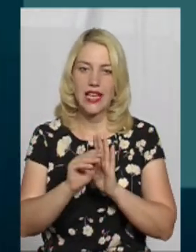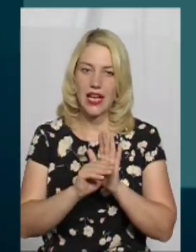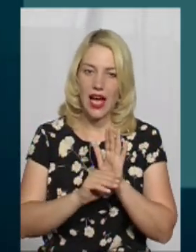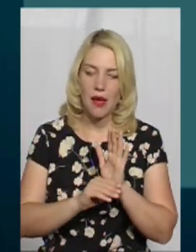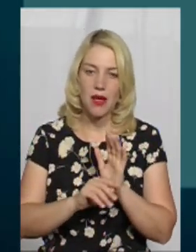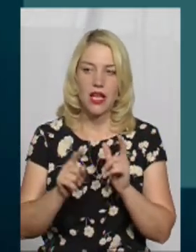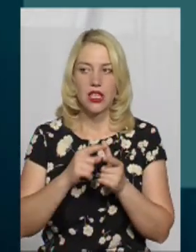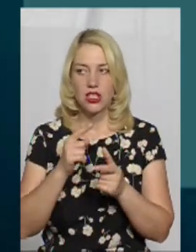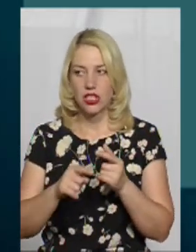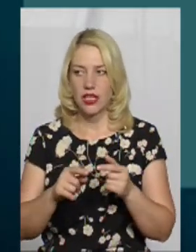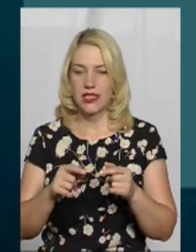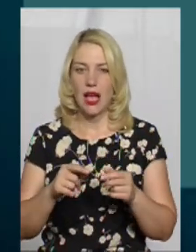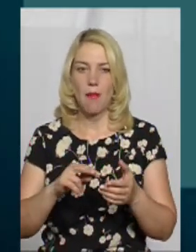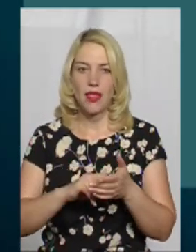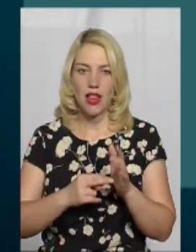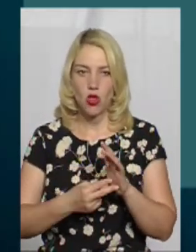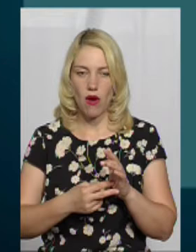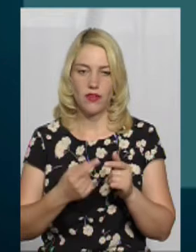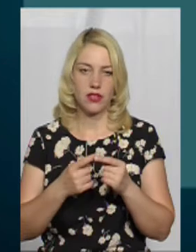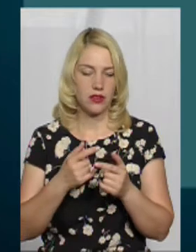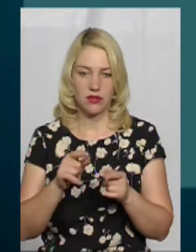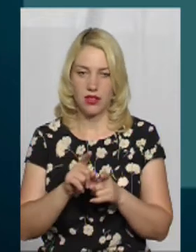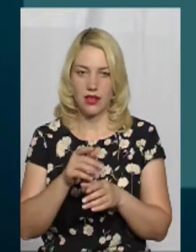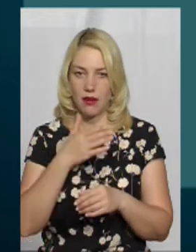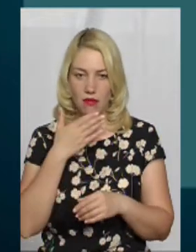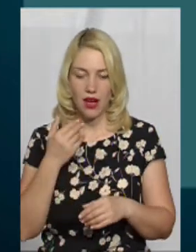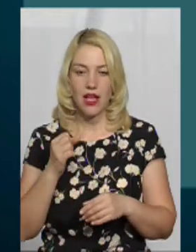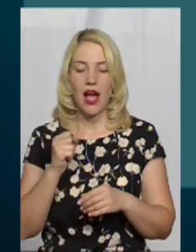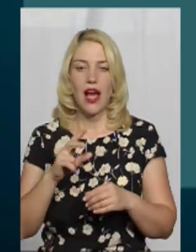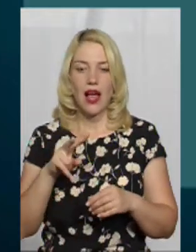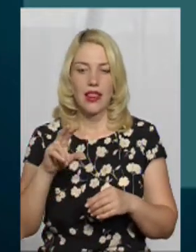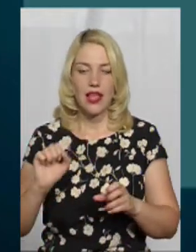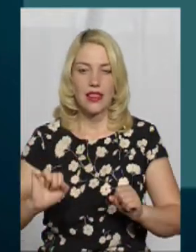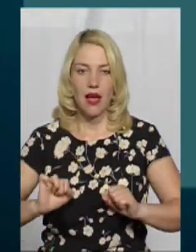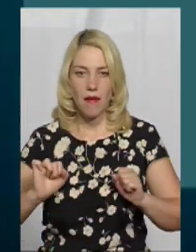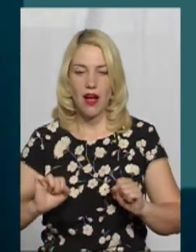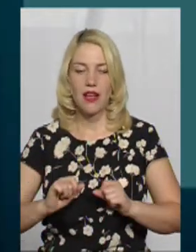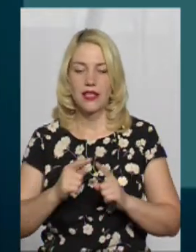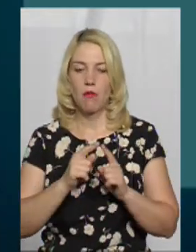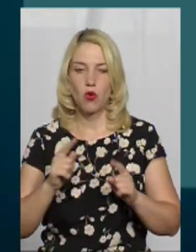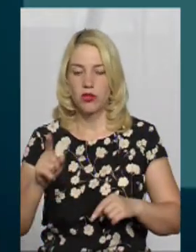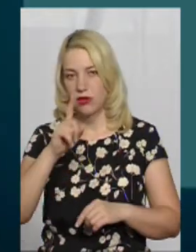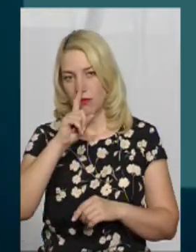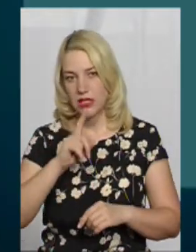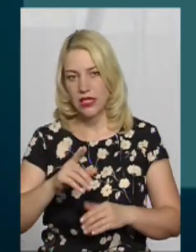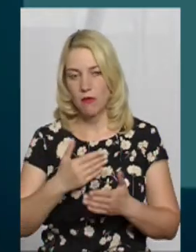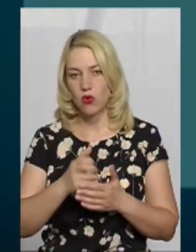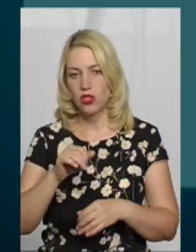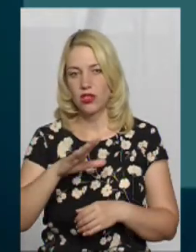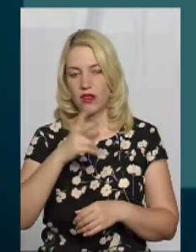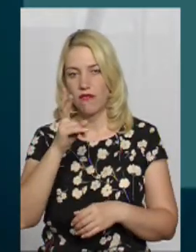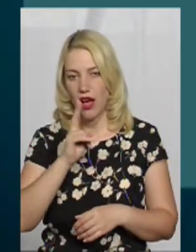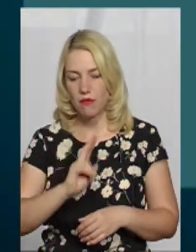саме запланованих виїздів немає. Але намагаємося на протязі місяця, як мінімум, два,